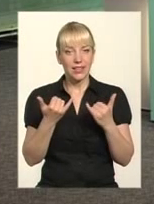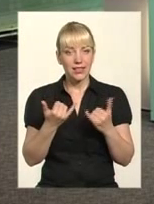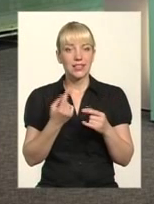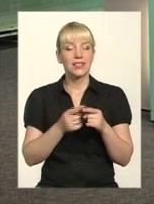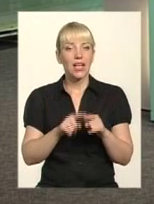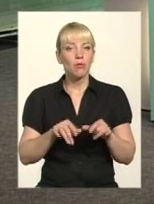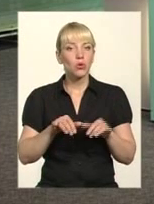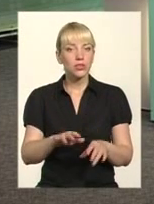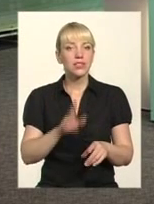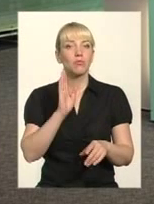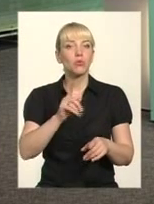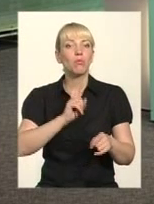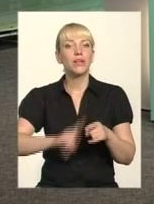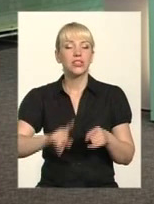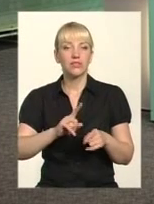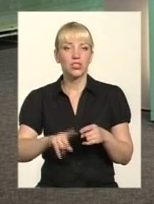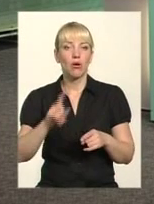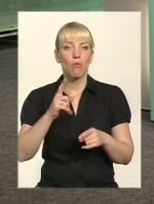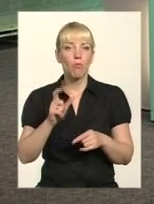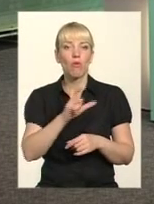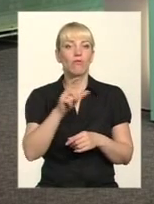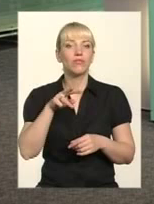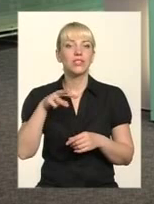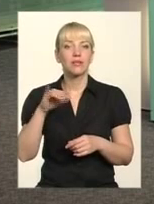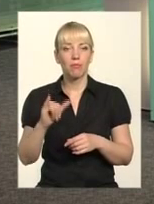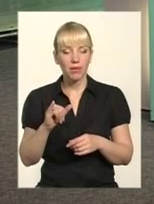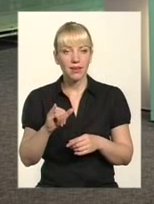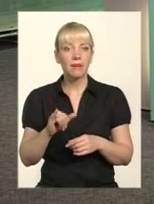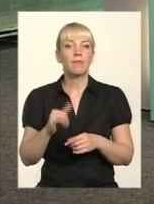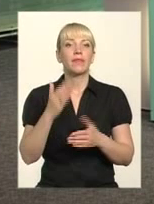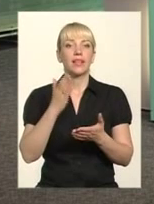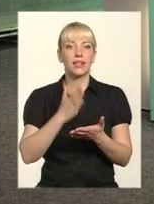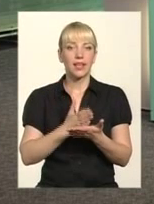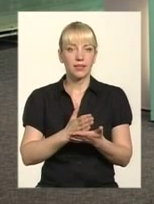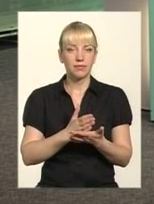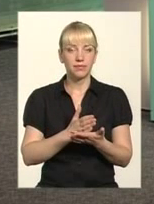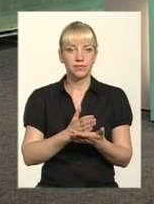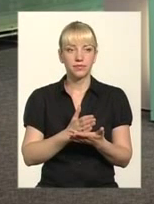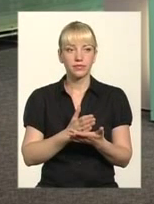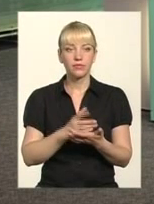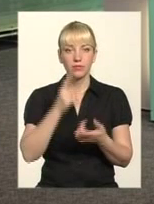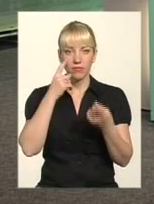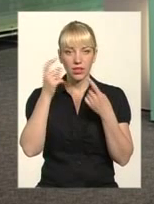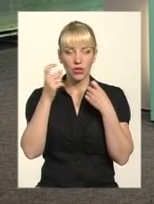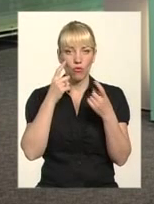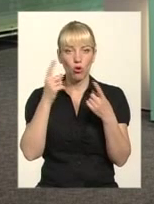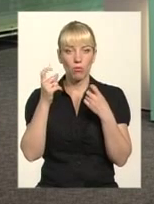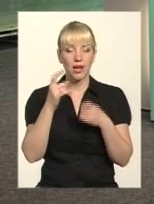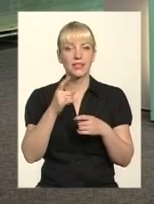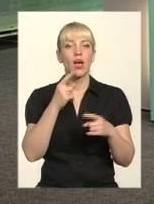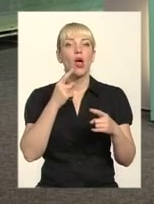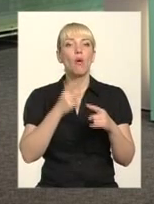скажімо, в засобах масової інформації дуже багато є інформації, власне,